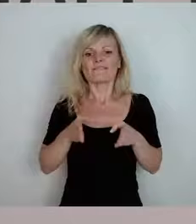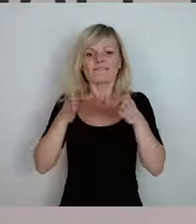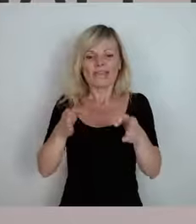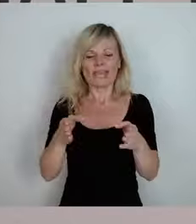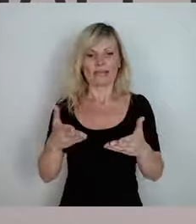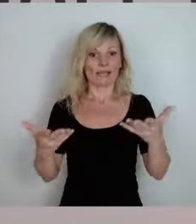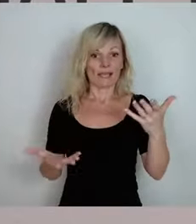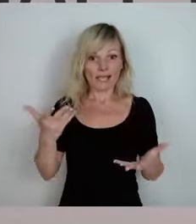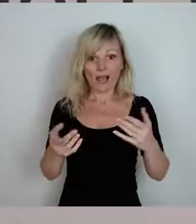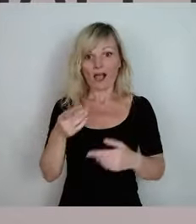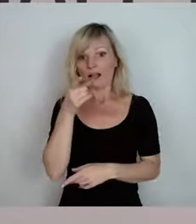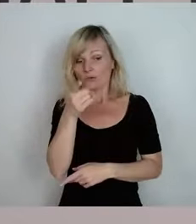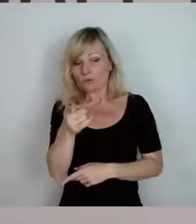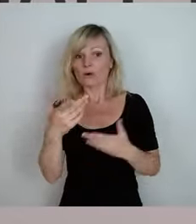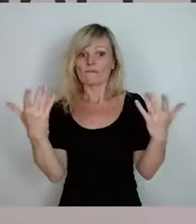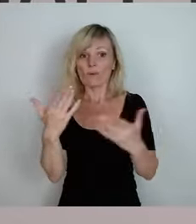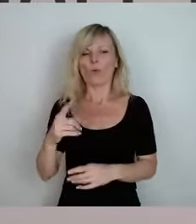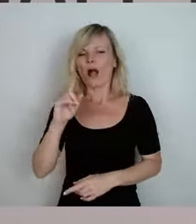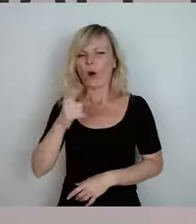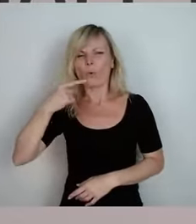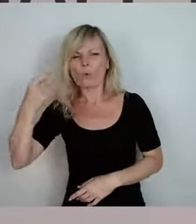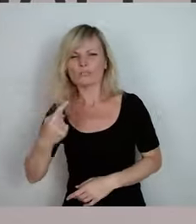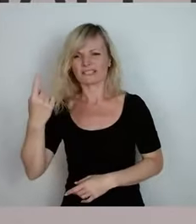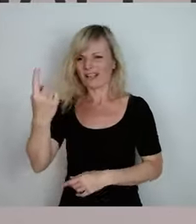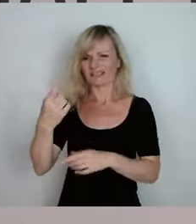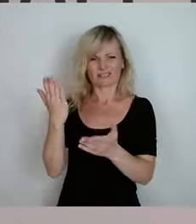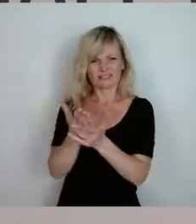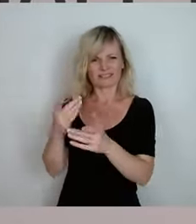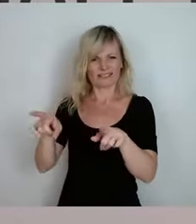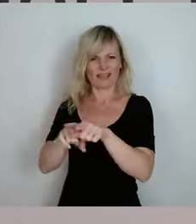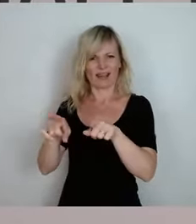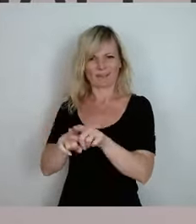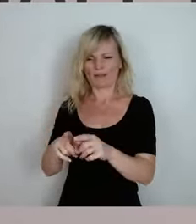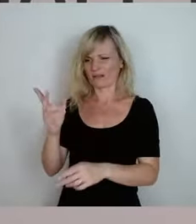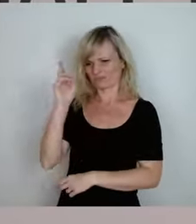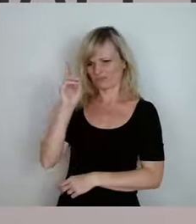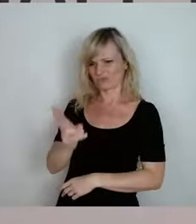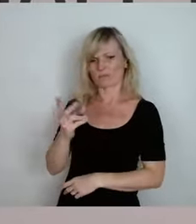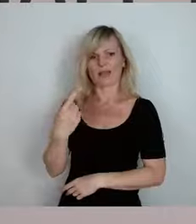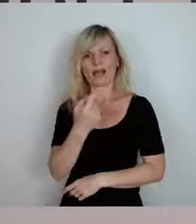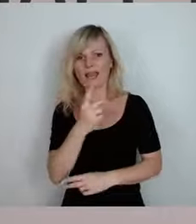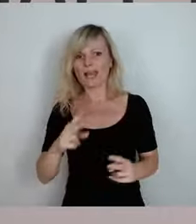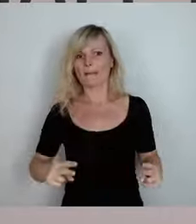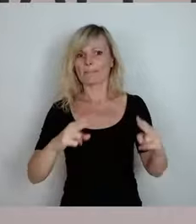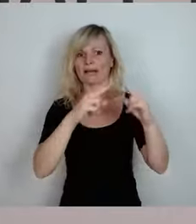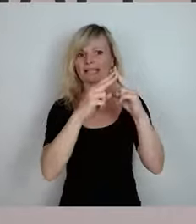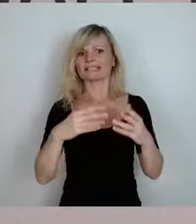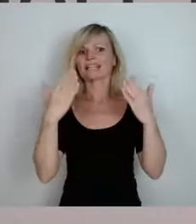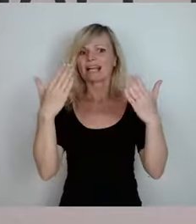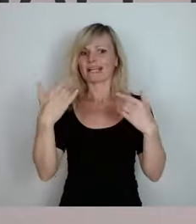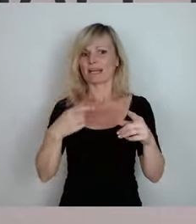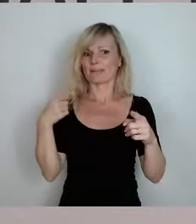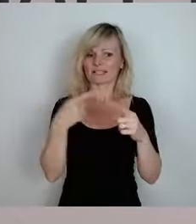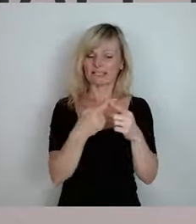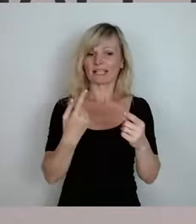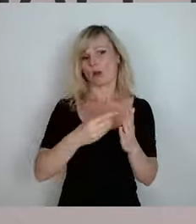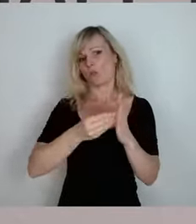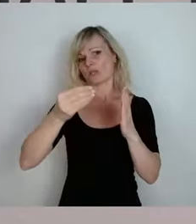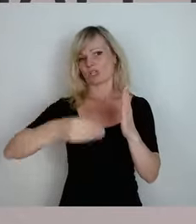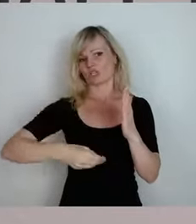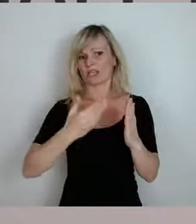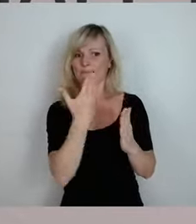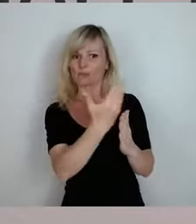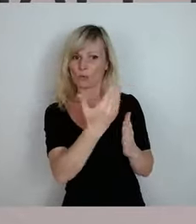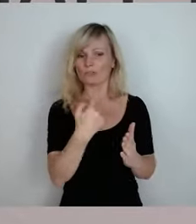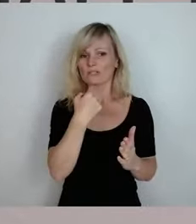aufhalten, selbst jetzt in Russland ist das klar geworden, alle haben die Pariser Klimaziele unterschrieben. Alle sind sich einig, wir müssen